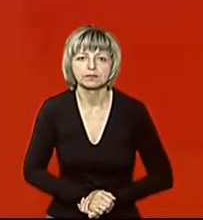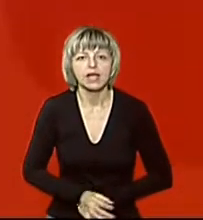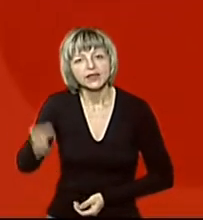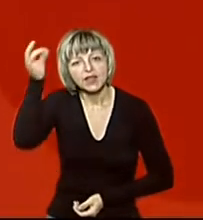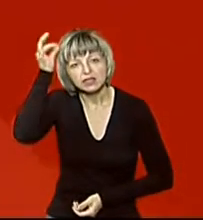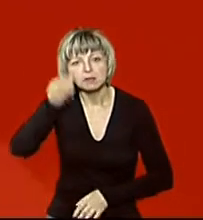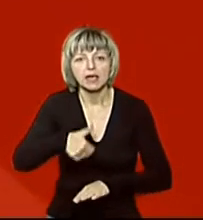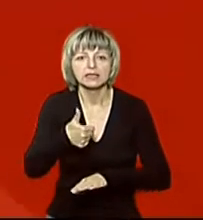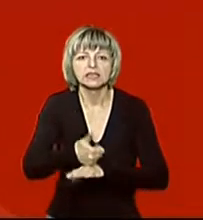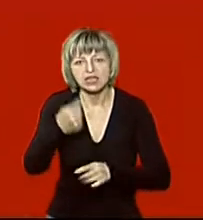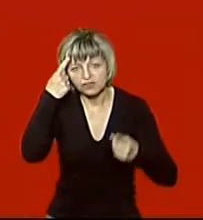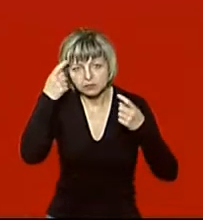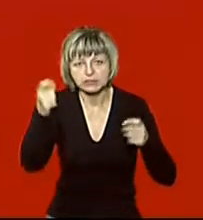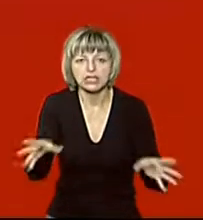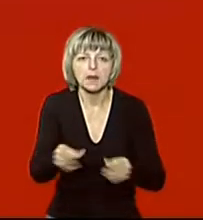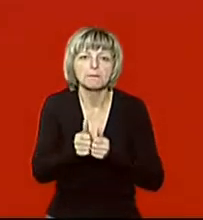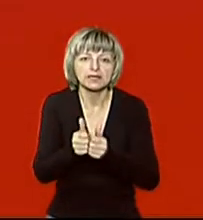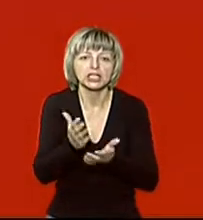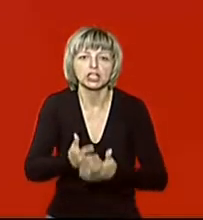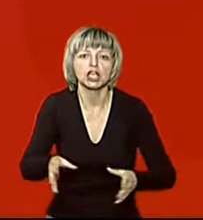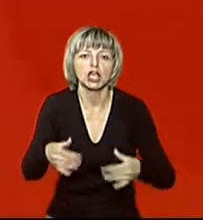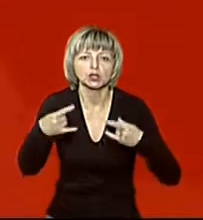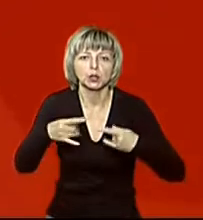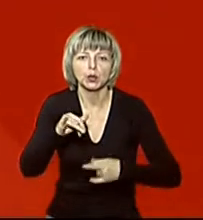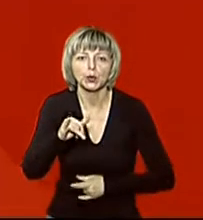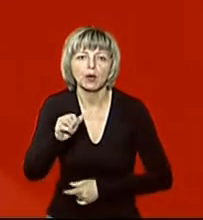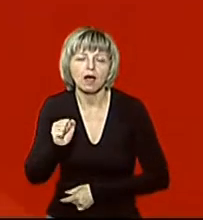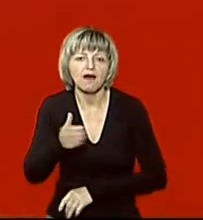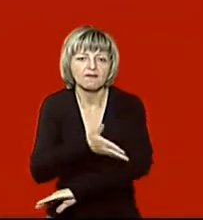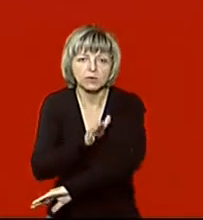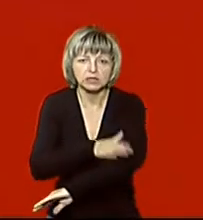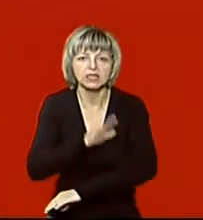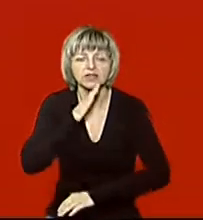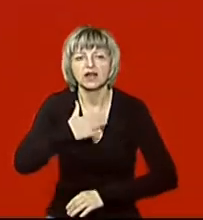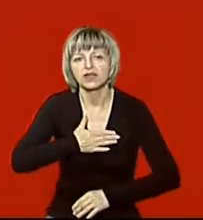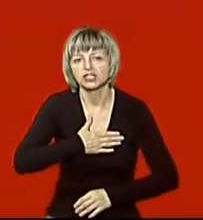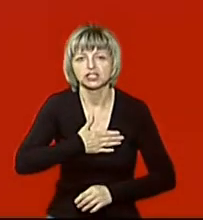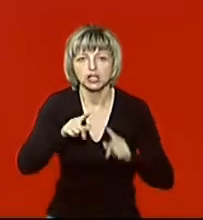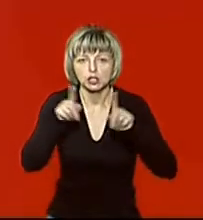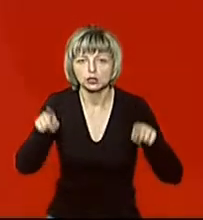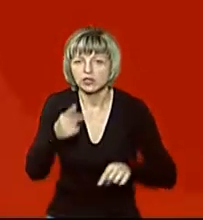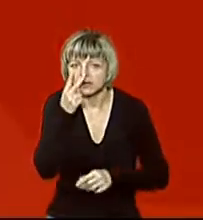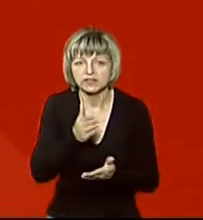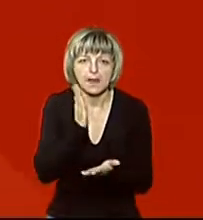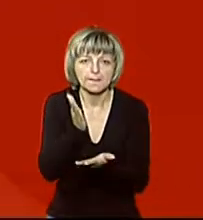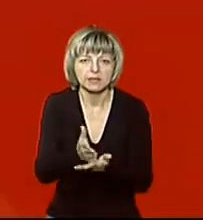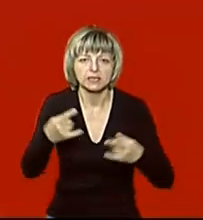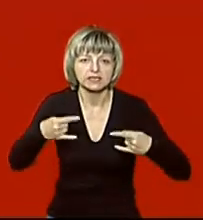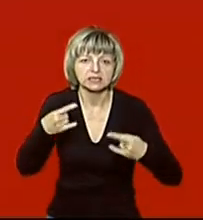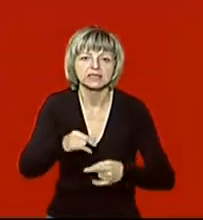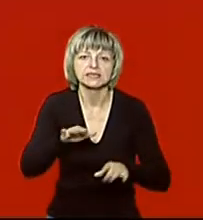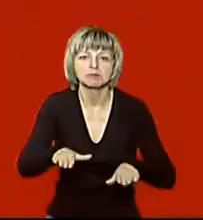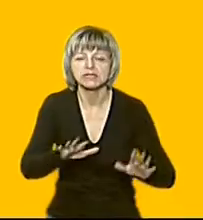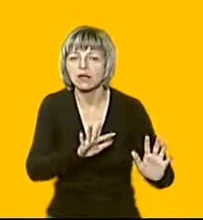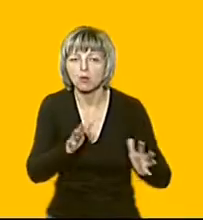Нагадаємо, генеральним інформаційним партнером є Суспільне ЮА «Волинь». У нас на офіційній сторінці у Фейсбук дивіться прямі трансляції та репортажі